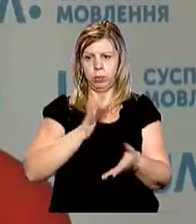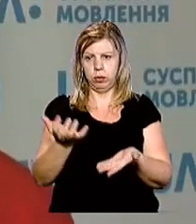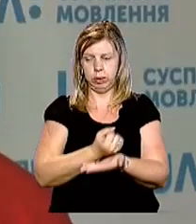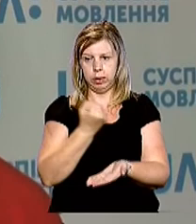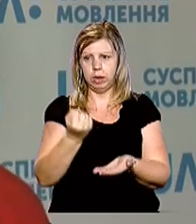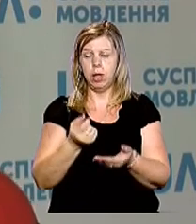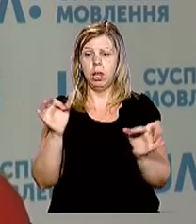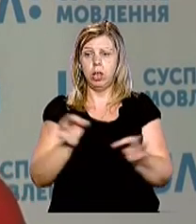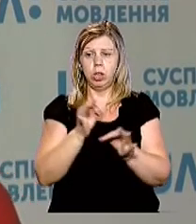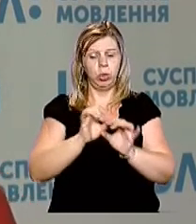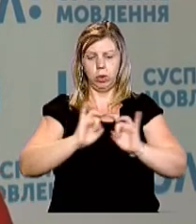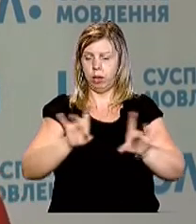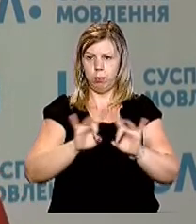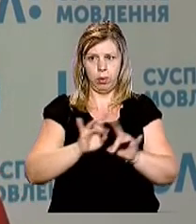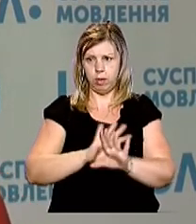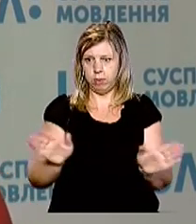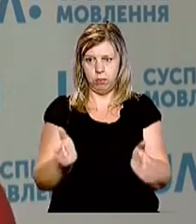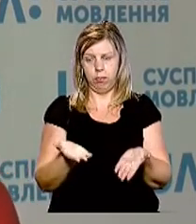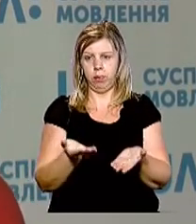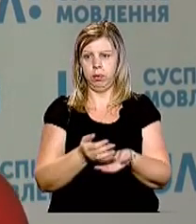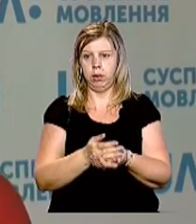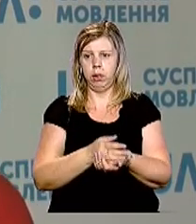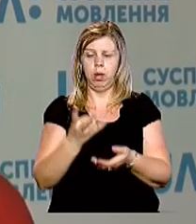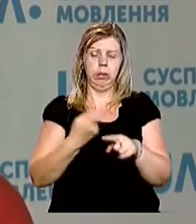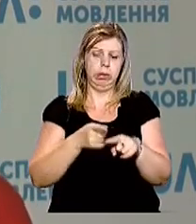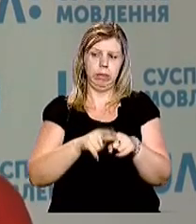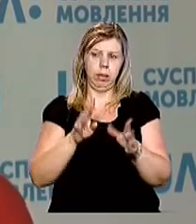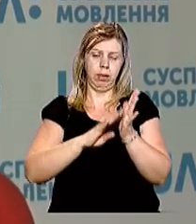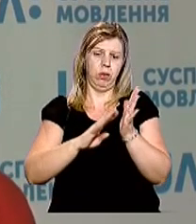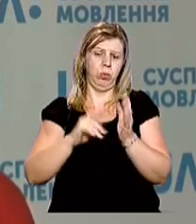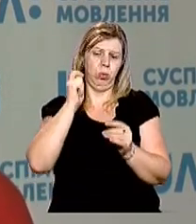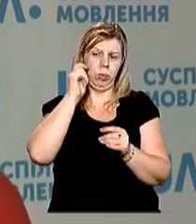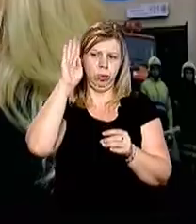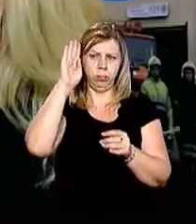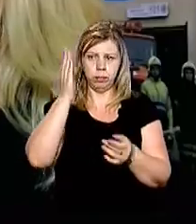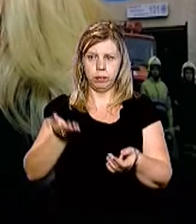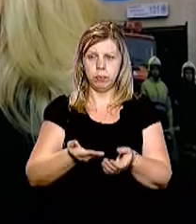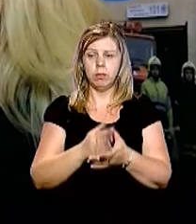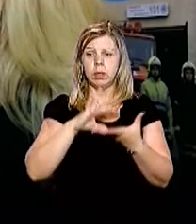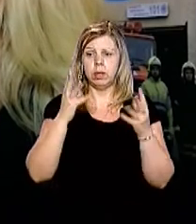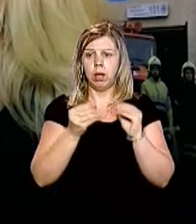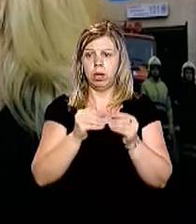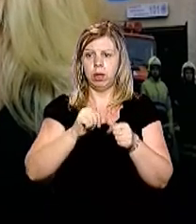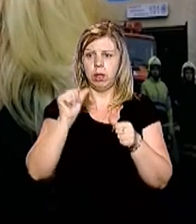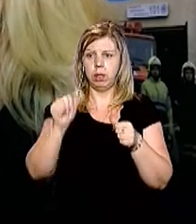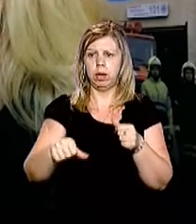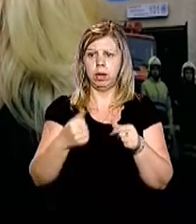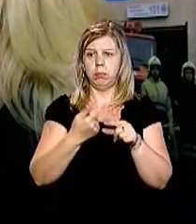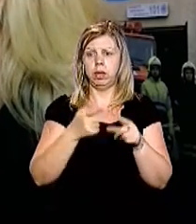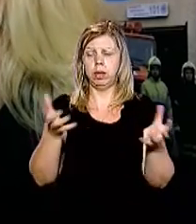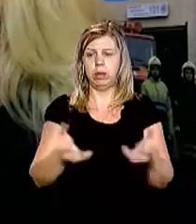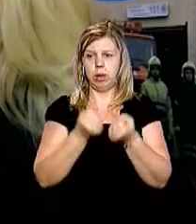знайти. Нічого не пояснював, це як ніяк 90 років людині. Загалом, окрім гірських